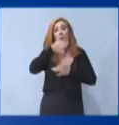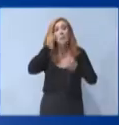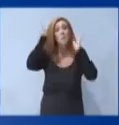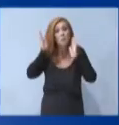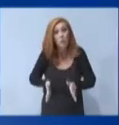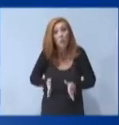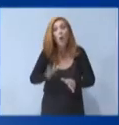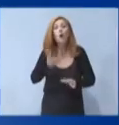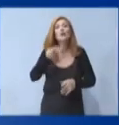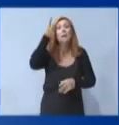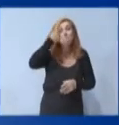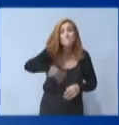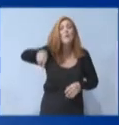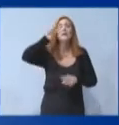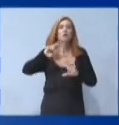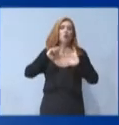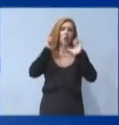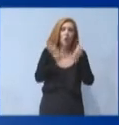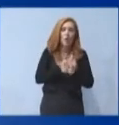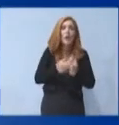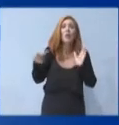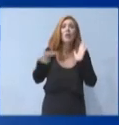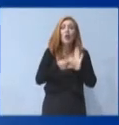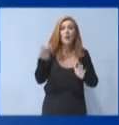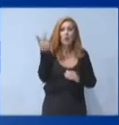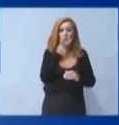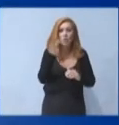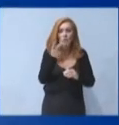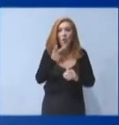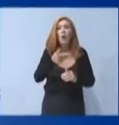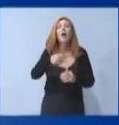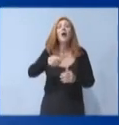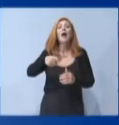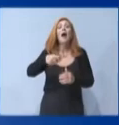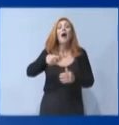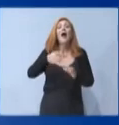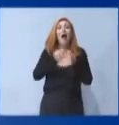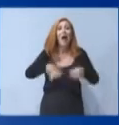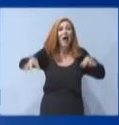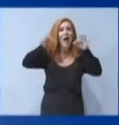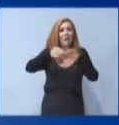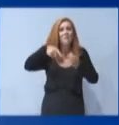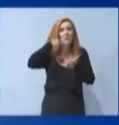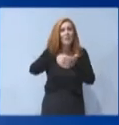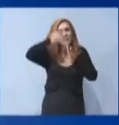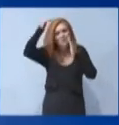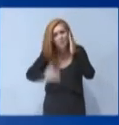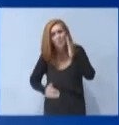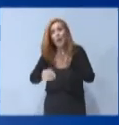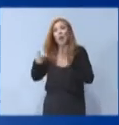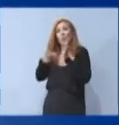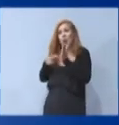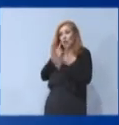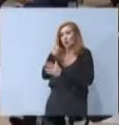τα περισσότερα νοικοκυριά το 2022 θα πληρώσουν χαμηλότερο ένφυα από ό,τι το 2021.